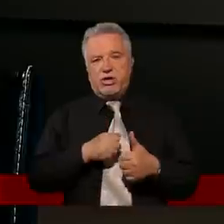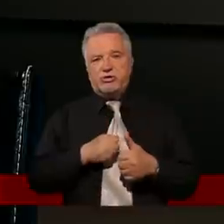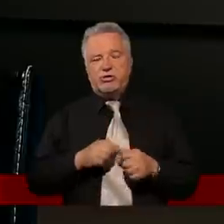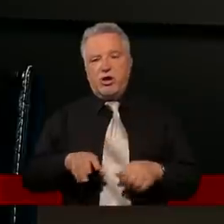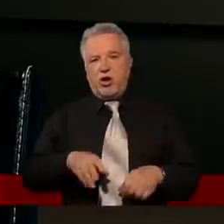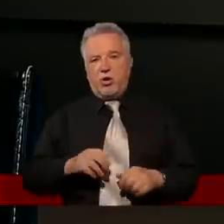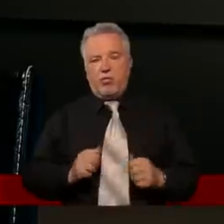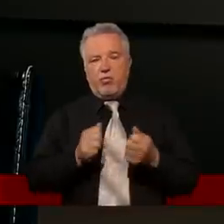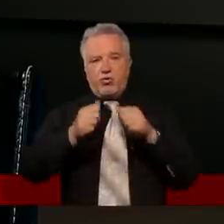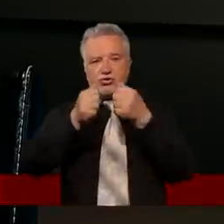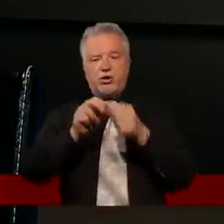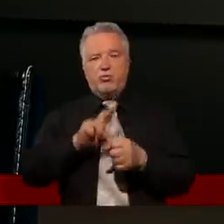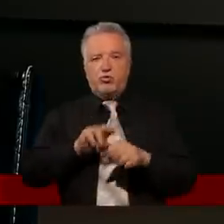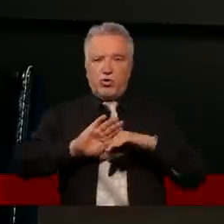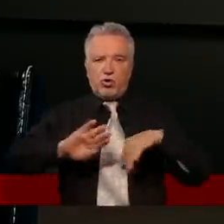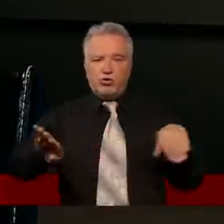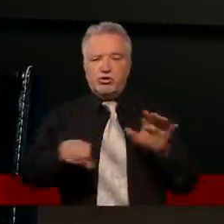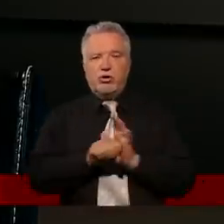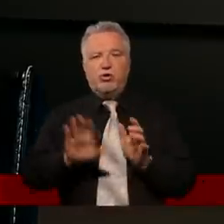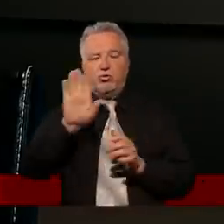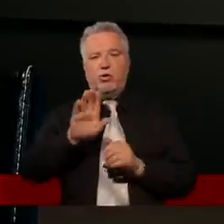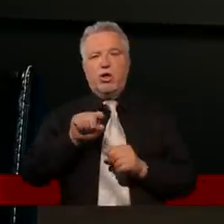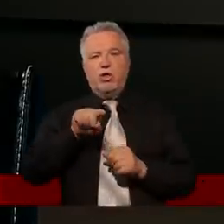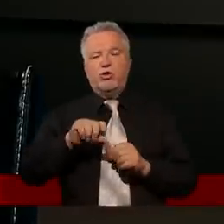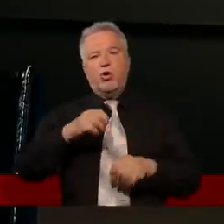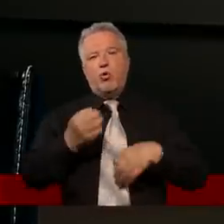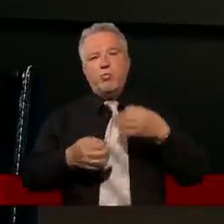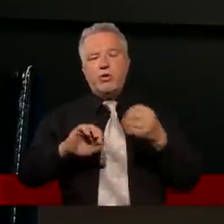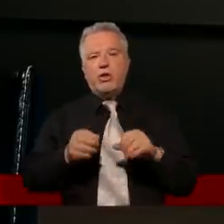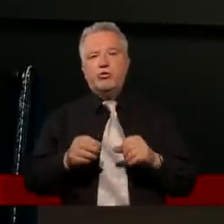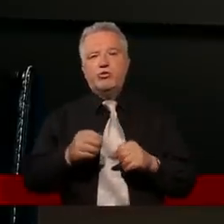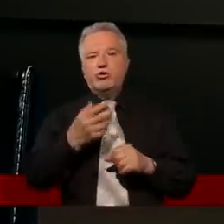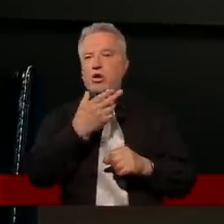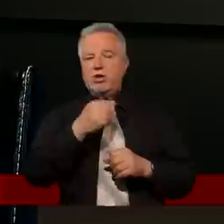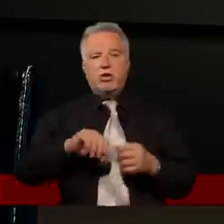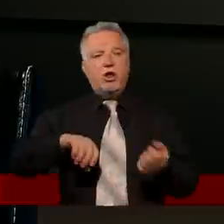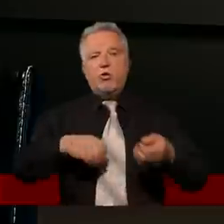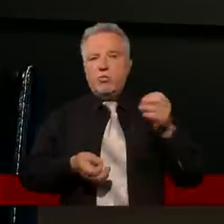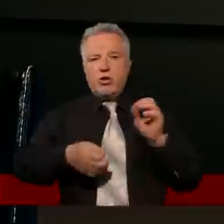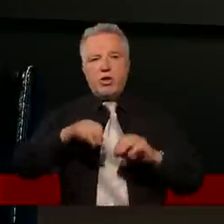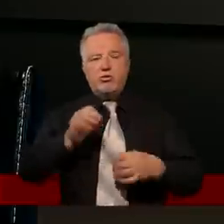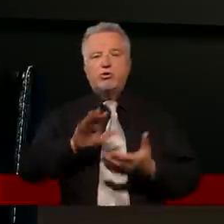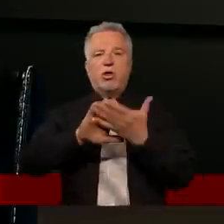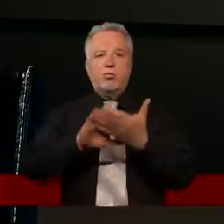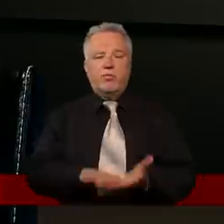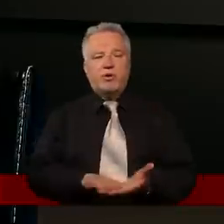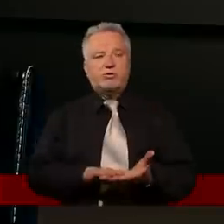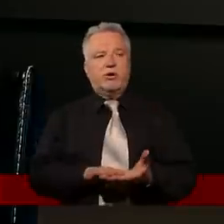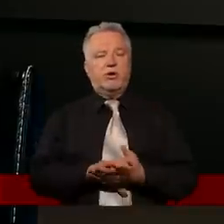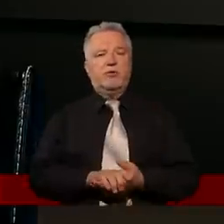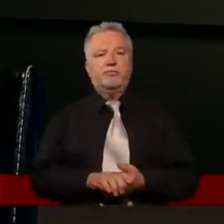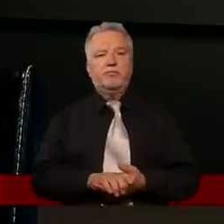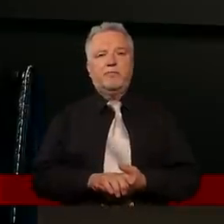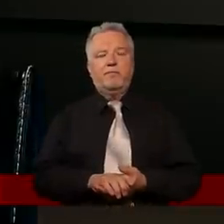oddziela nas od Boga. To umiejętność lub nieumiejętność przebaczania. Bo Mateusz dalej jeszcze w tym osiemnastym